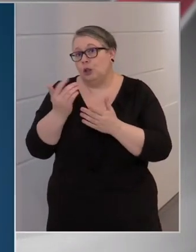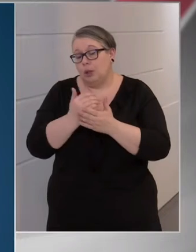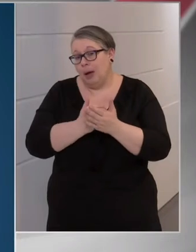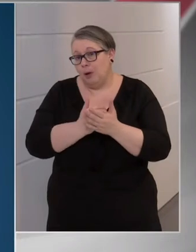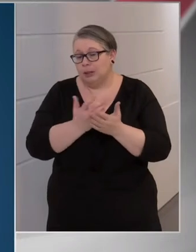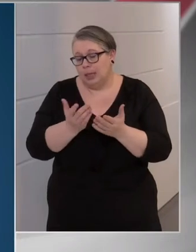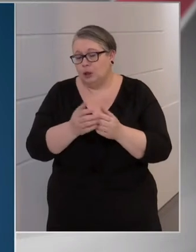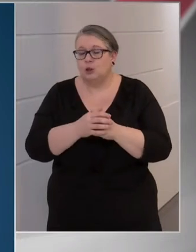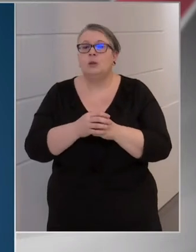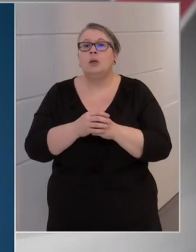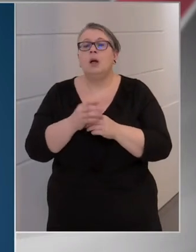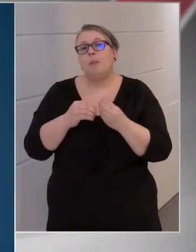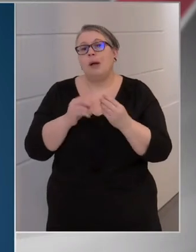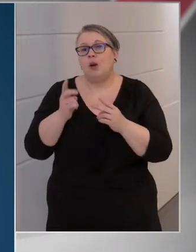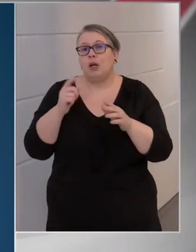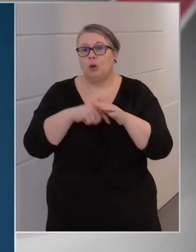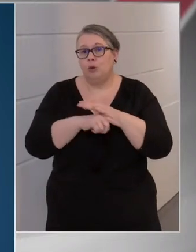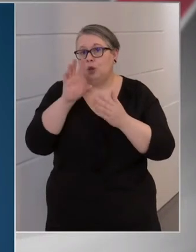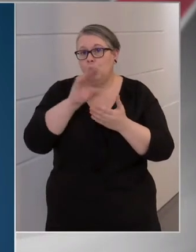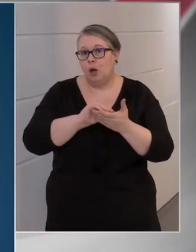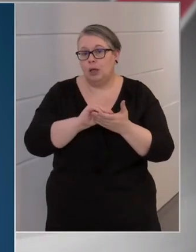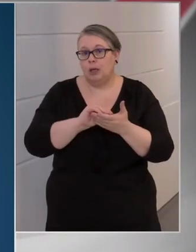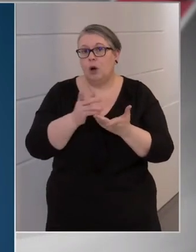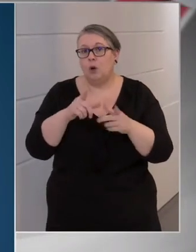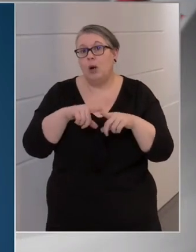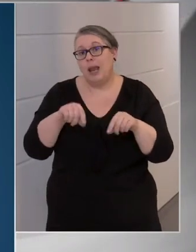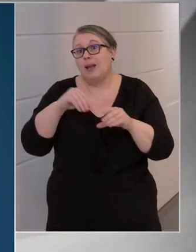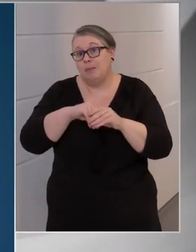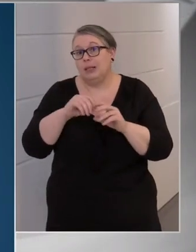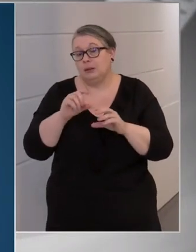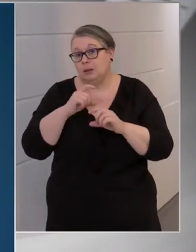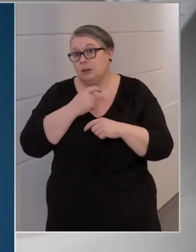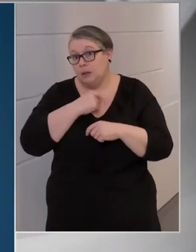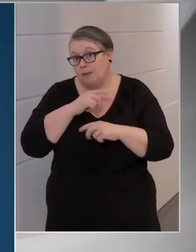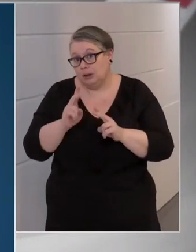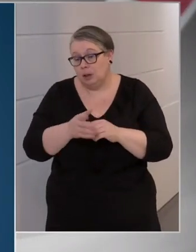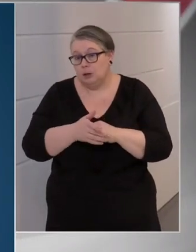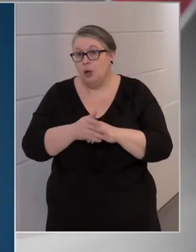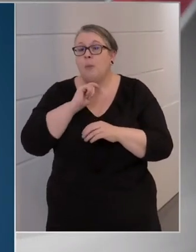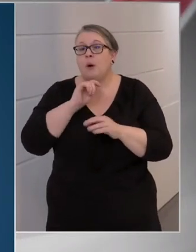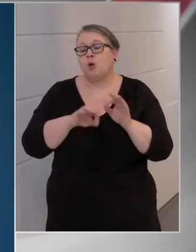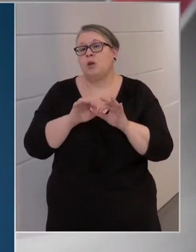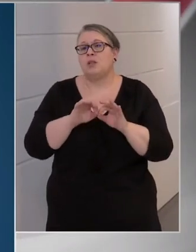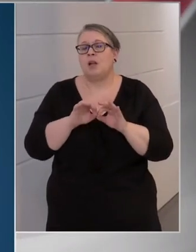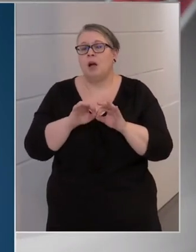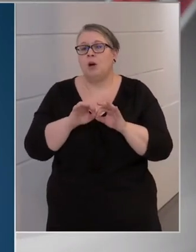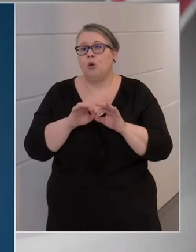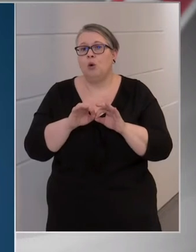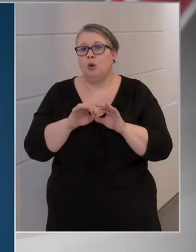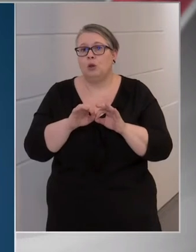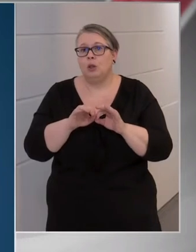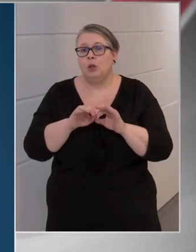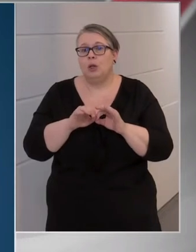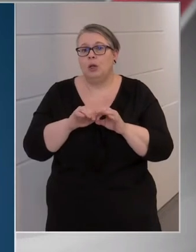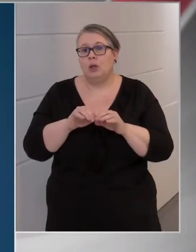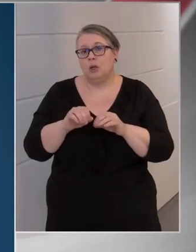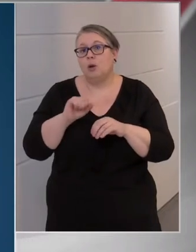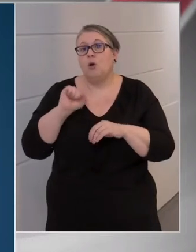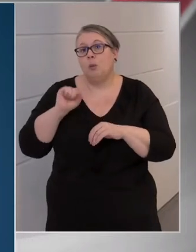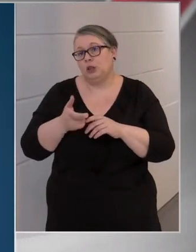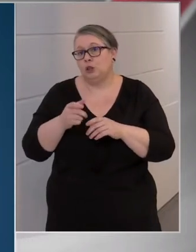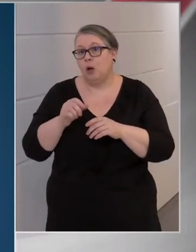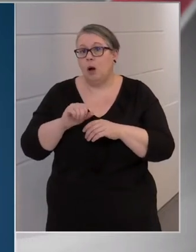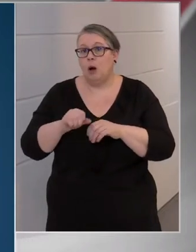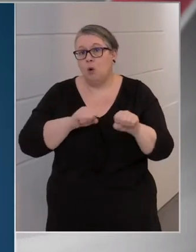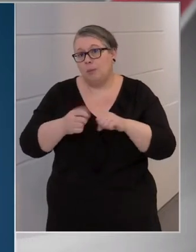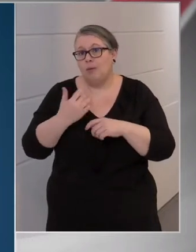szabályozás, hiszen ha valaki külföldön lakik, akkor levélben is szavazhat. Amíg Magyarországon szocialista kormány volt, baloldali